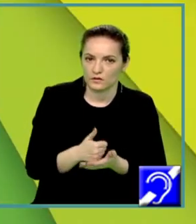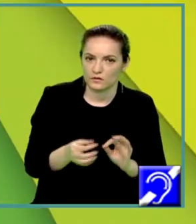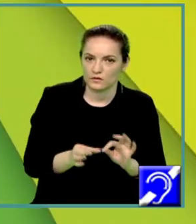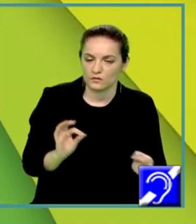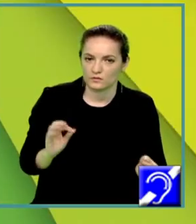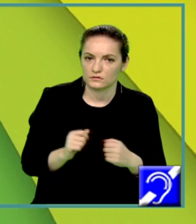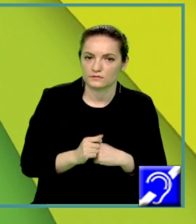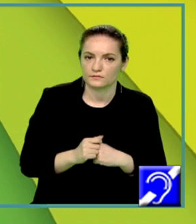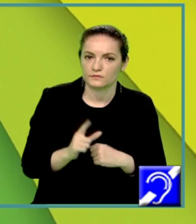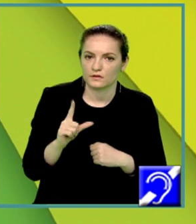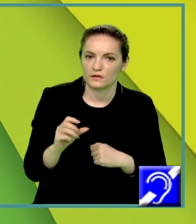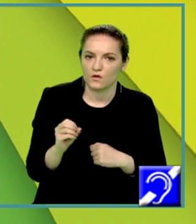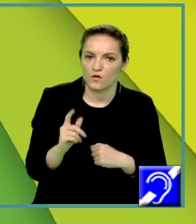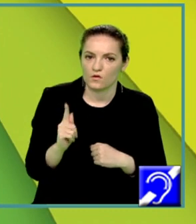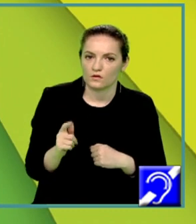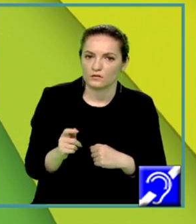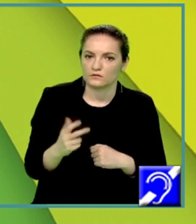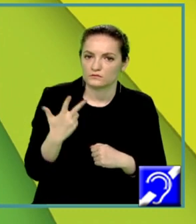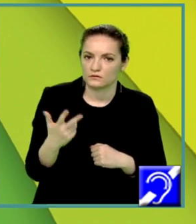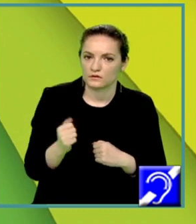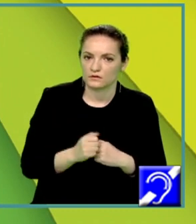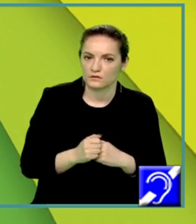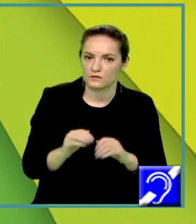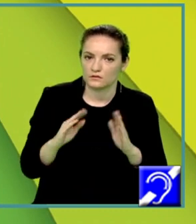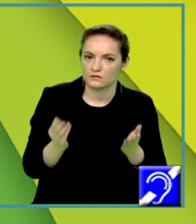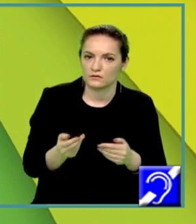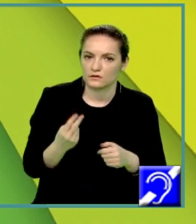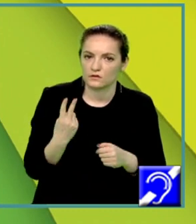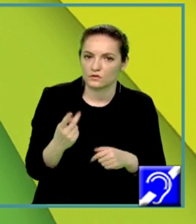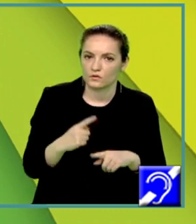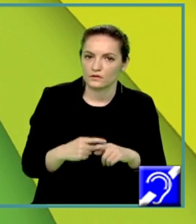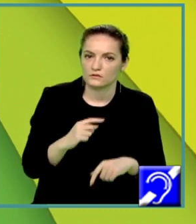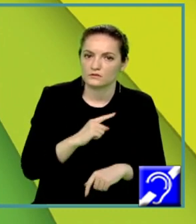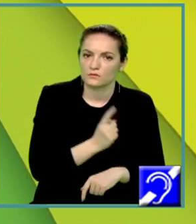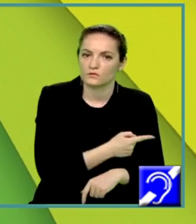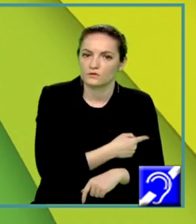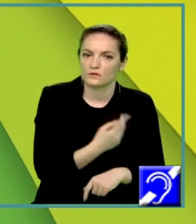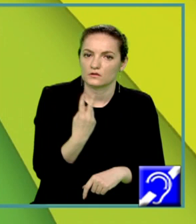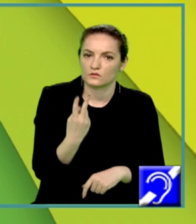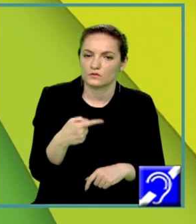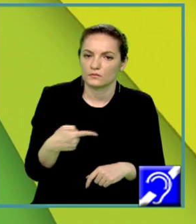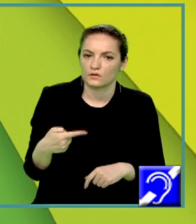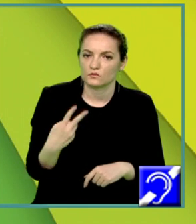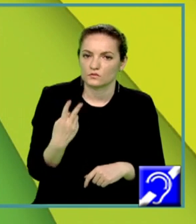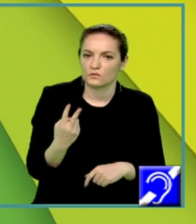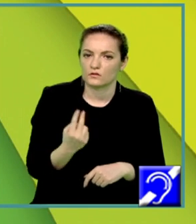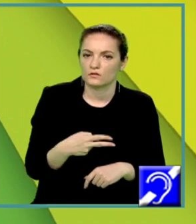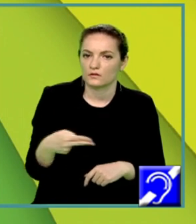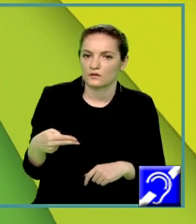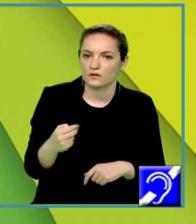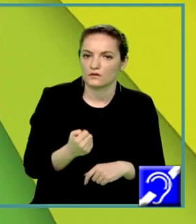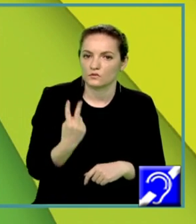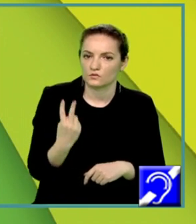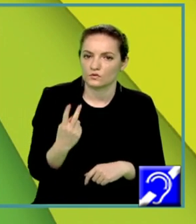ecuația. Logaritm în baza 3 din 2x la a doua minus 2 este egal cu